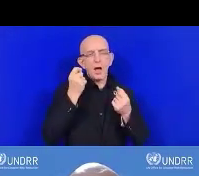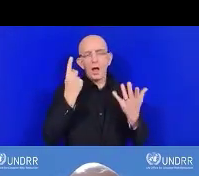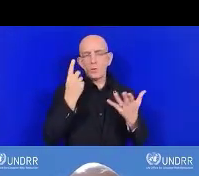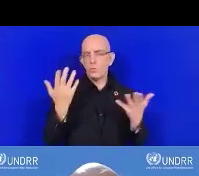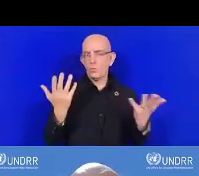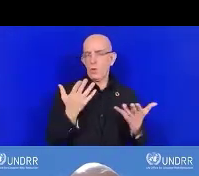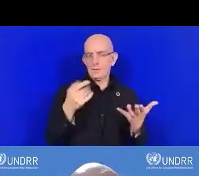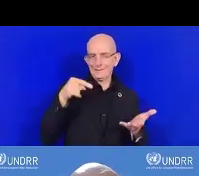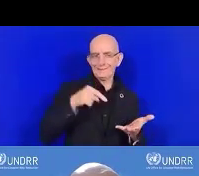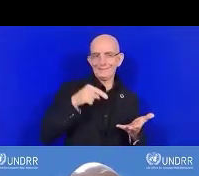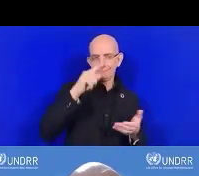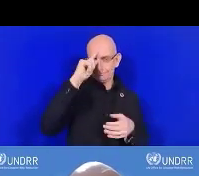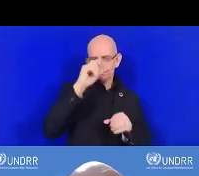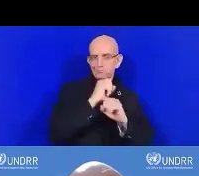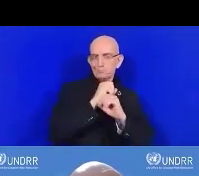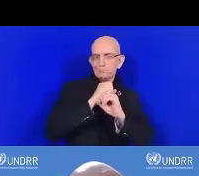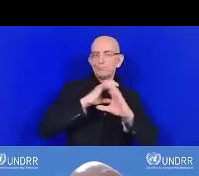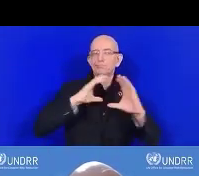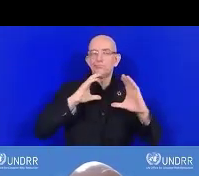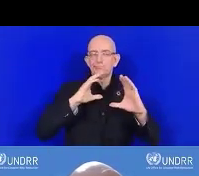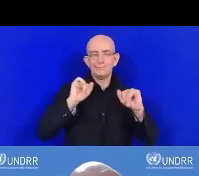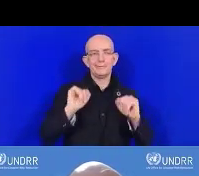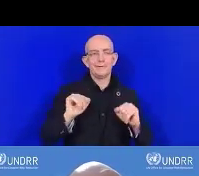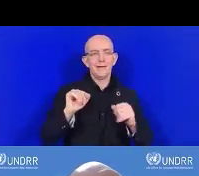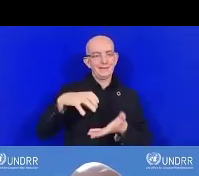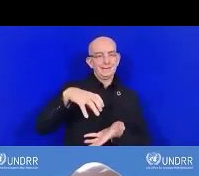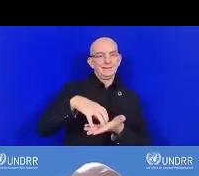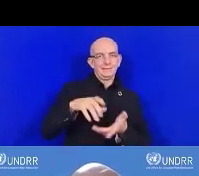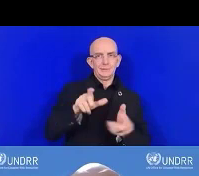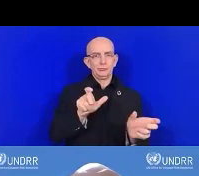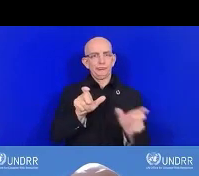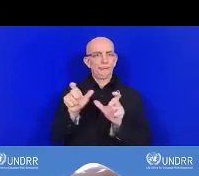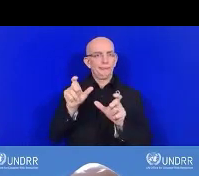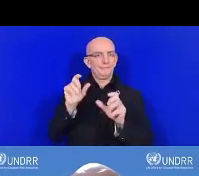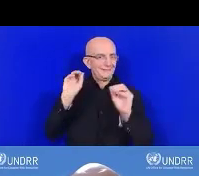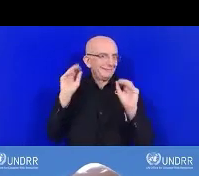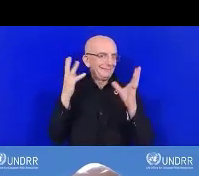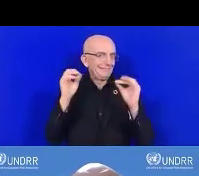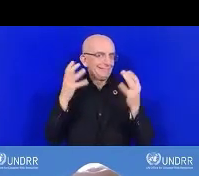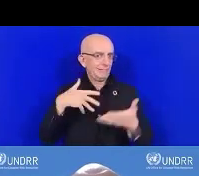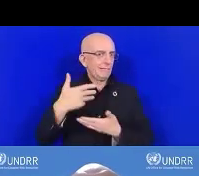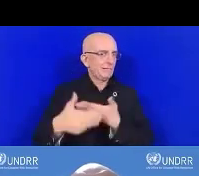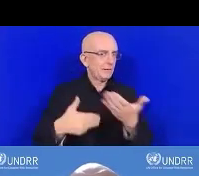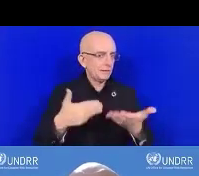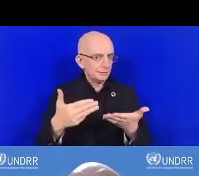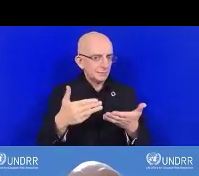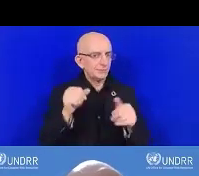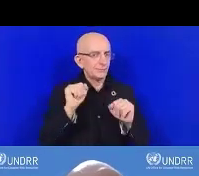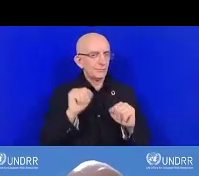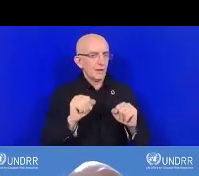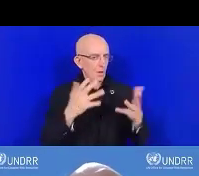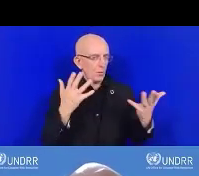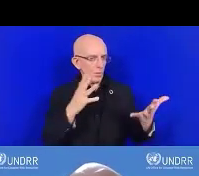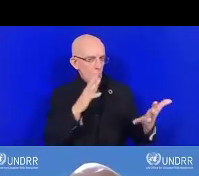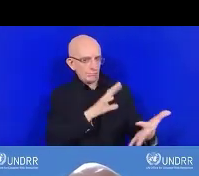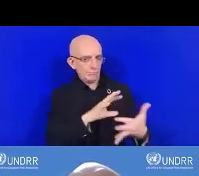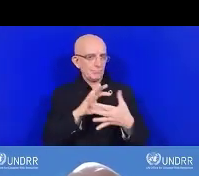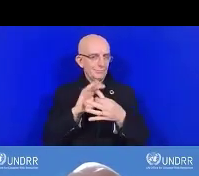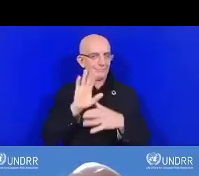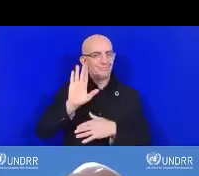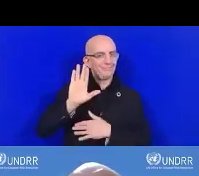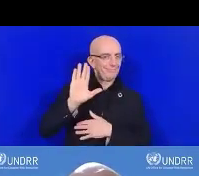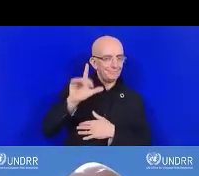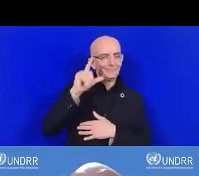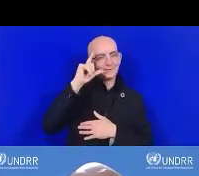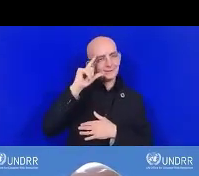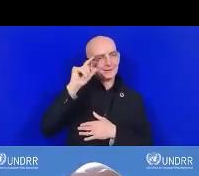C'est aussi en accord avec le cadre des CENDAI. Cette année, ça a été conçu conformément